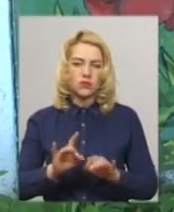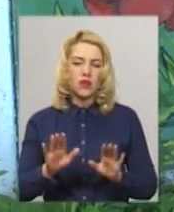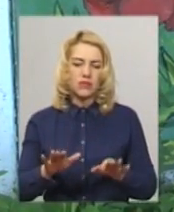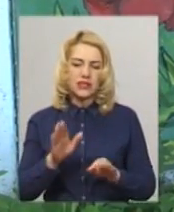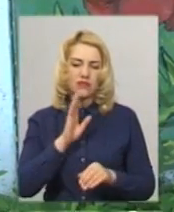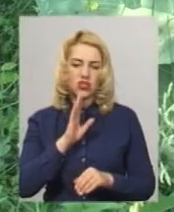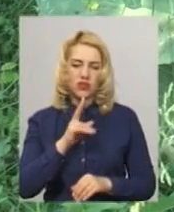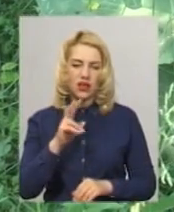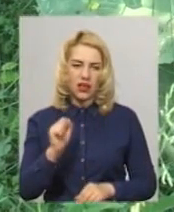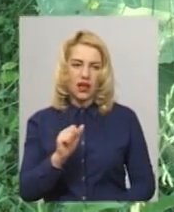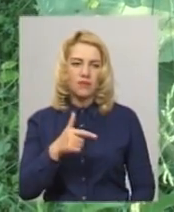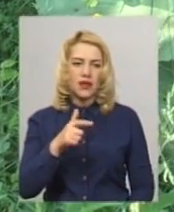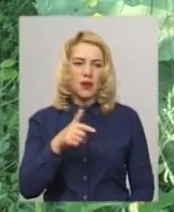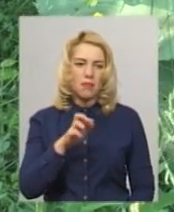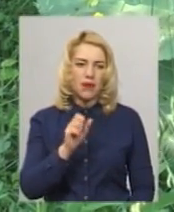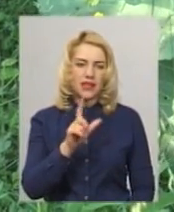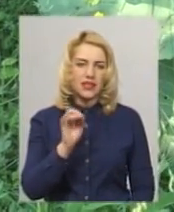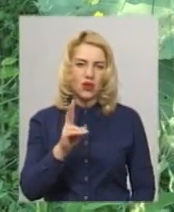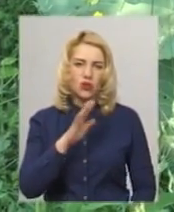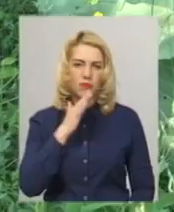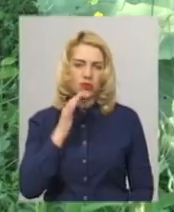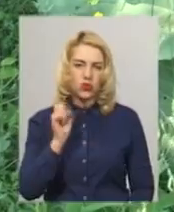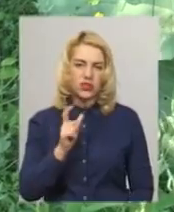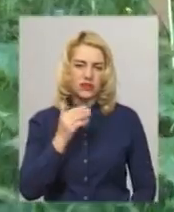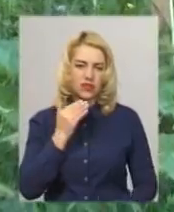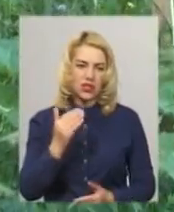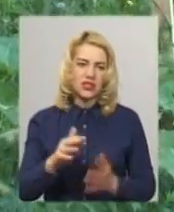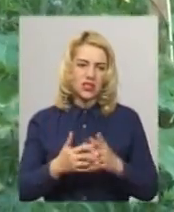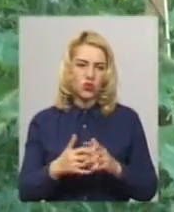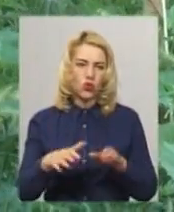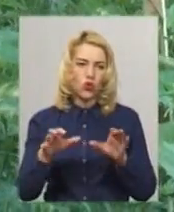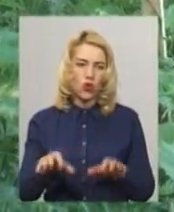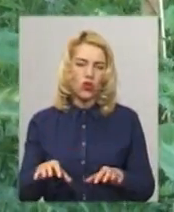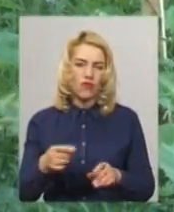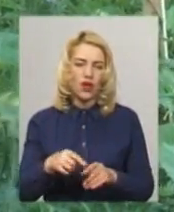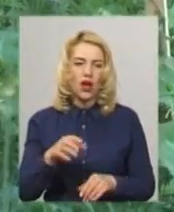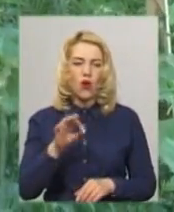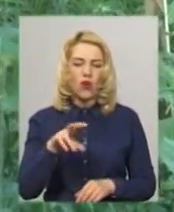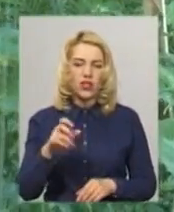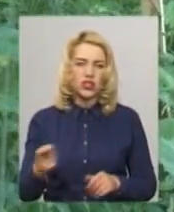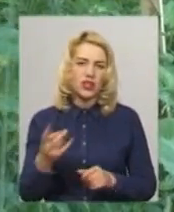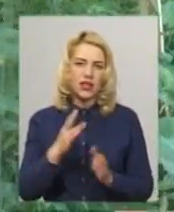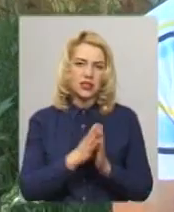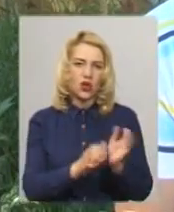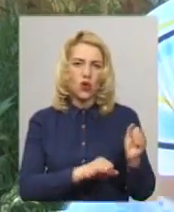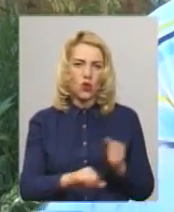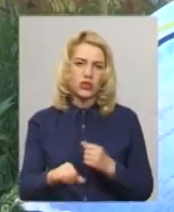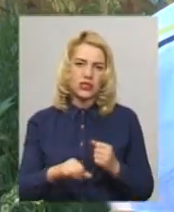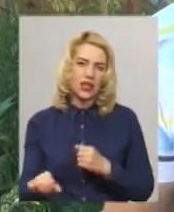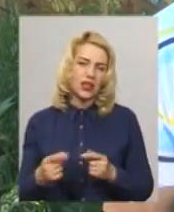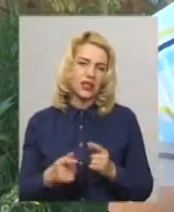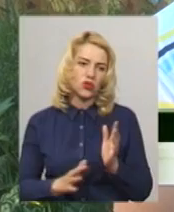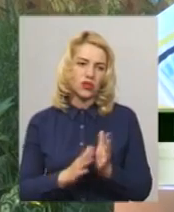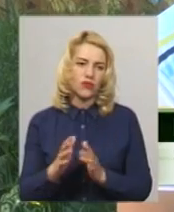Валентина Базилюк. За її словами, неодноразово зверталася до сільського голови Олешина з проханням скосити траву, якою поросли дерева. Я вже